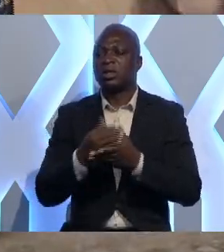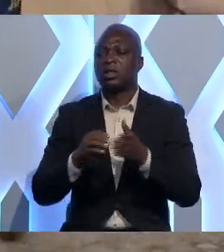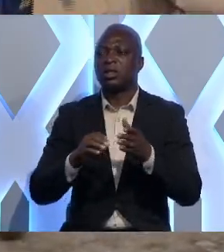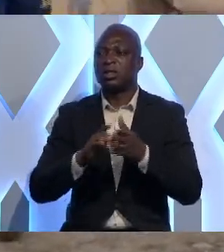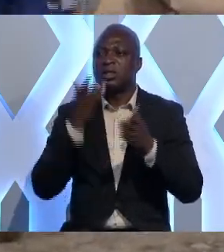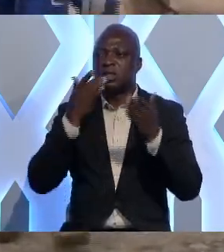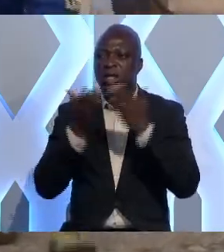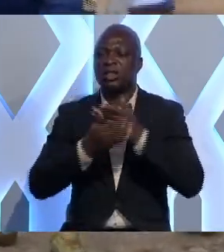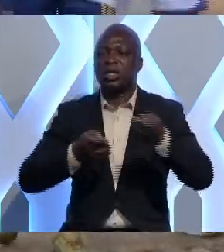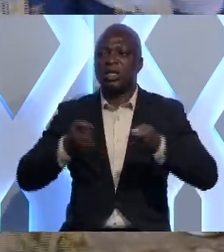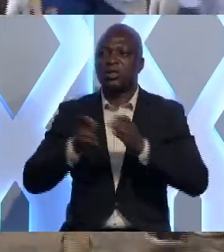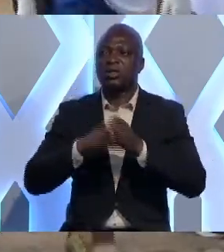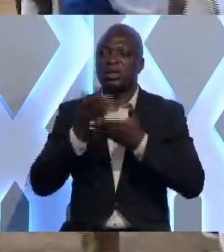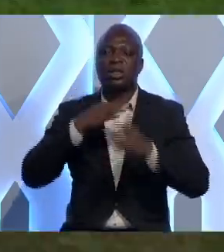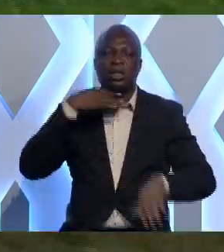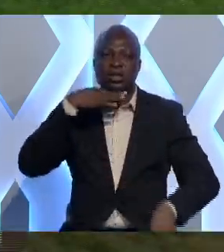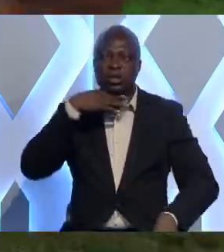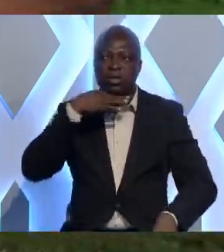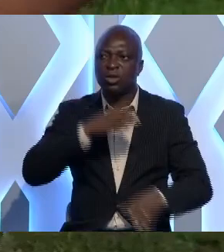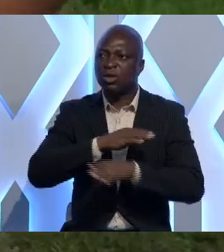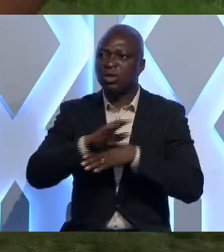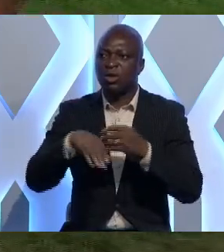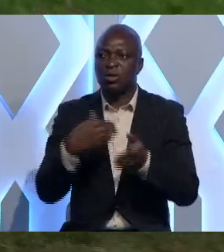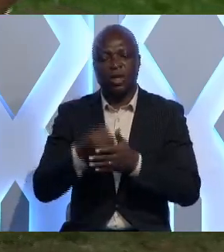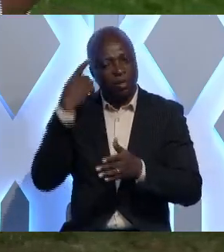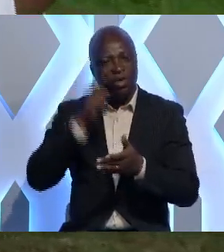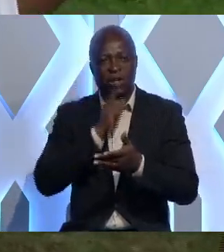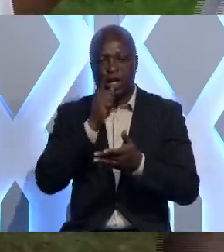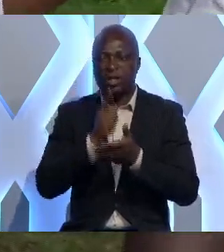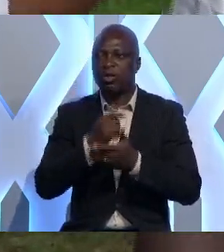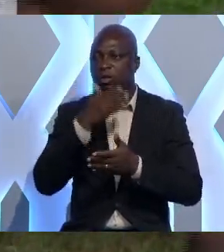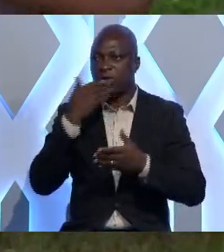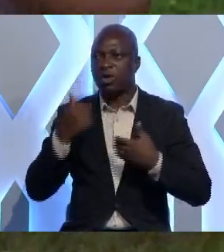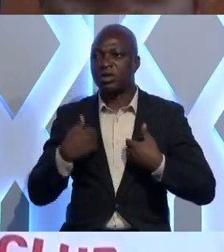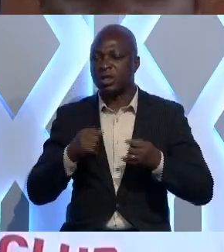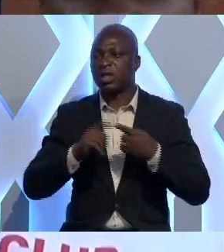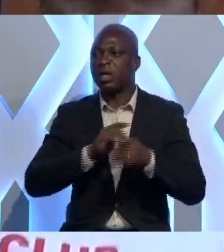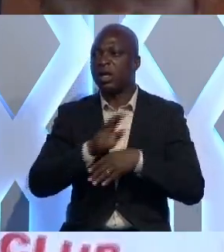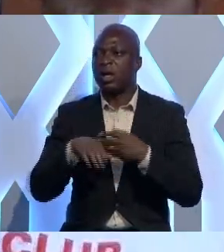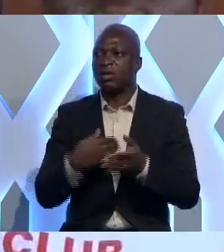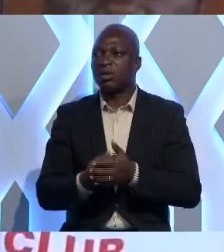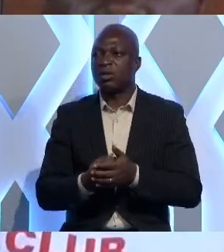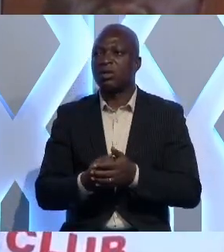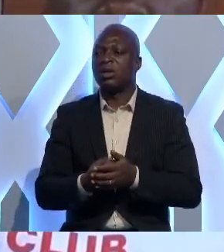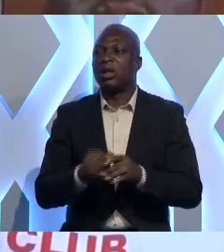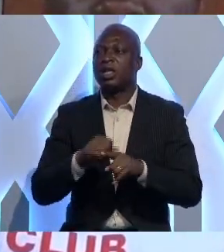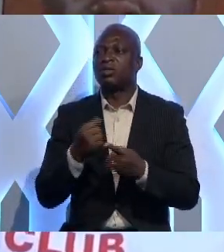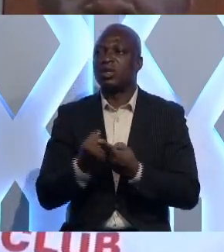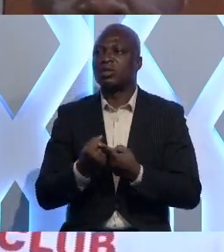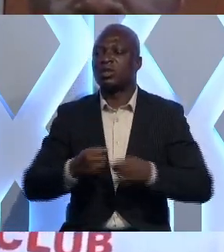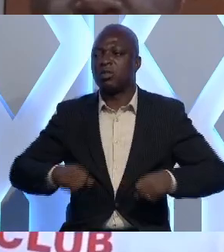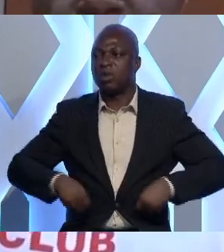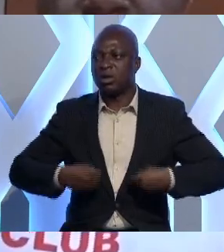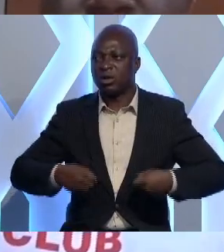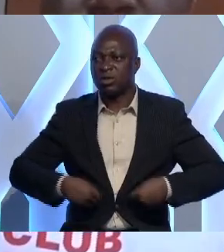et la gestion des ordres. tout ceci pour garantir une meilleure santé à tous. L'association a pour objectif de sensibiliser